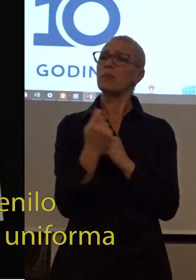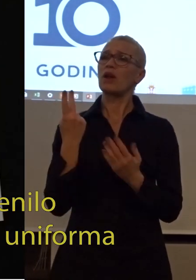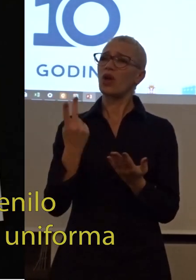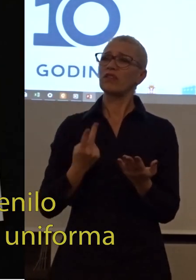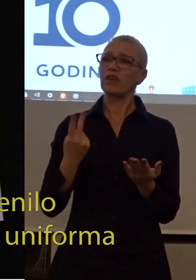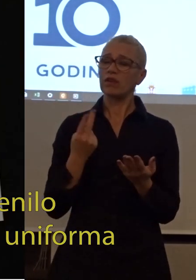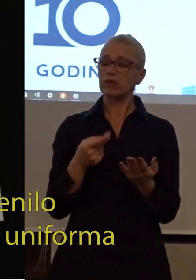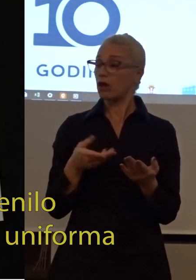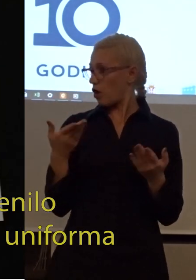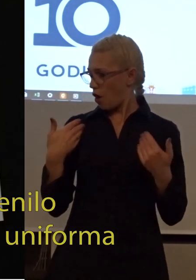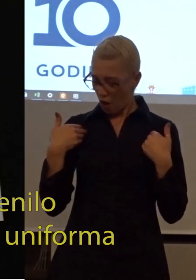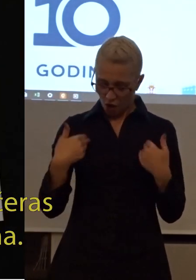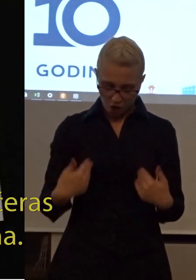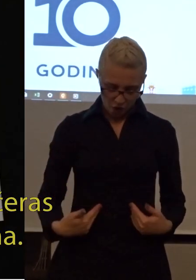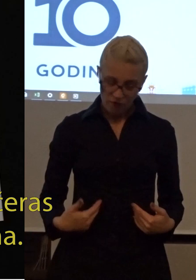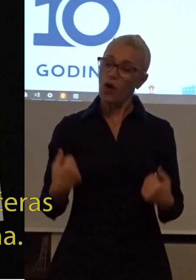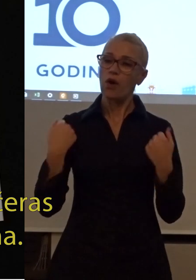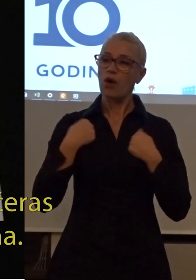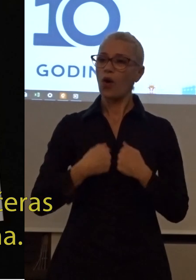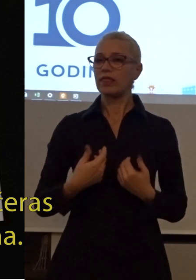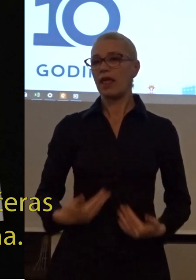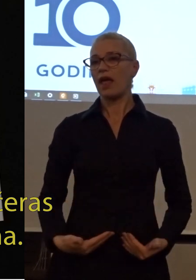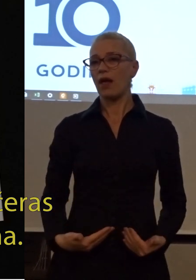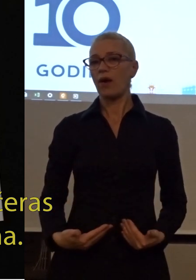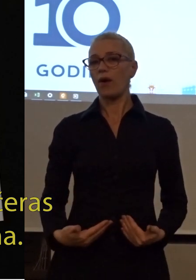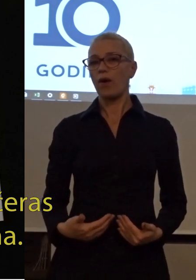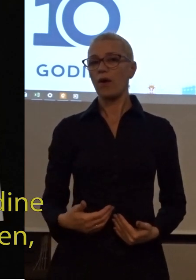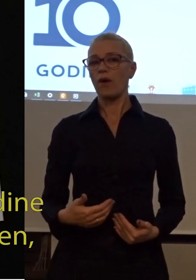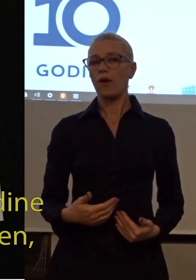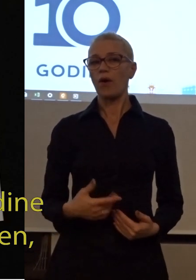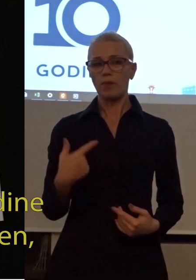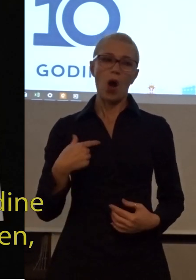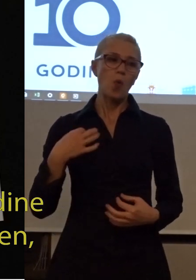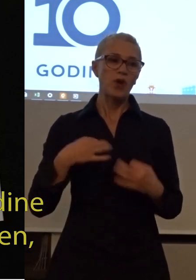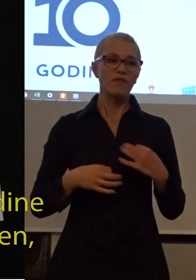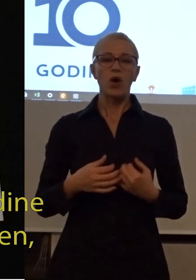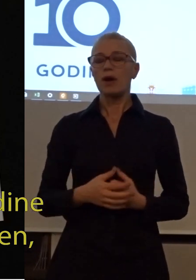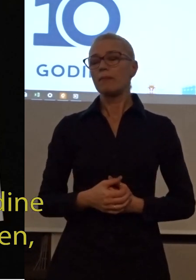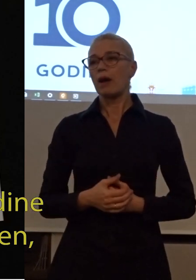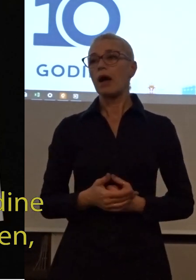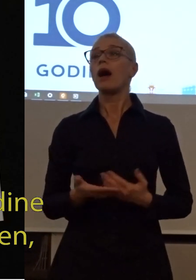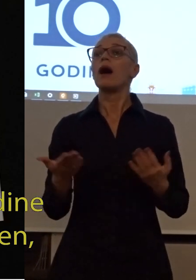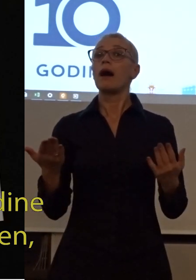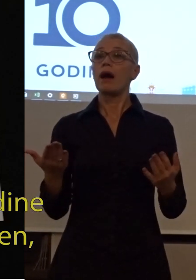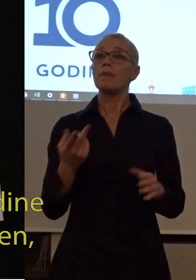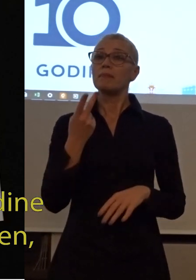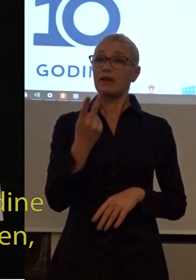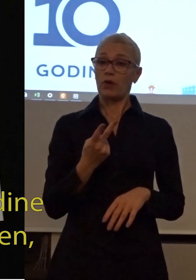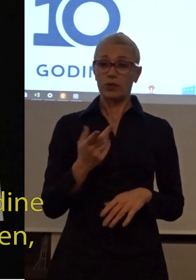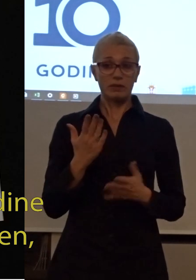godine je ovo uniform u kojoj ja stojim večeras pred vama. Dakle, pre dve godine